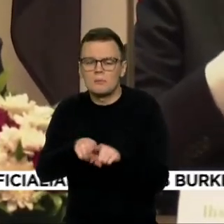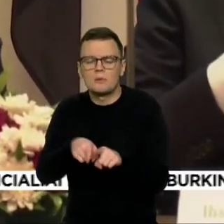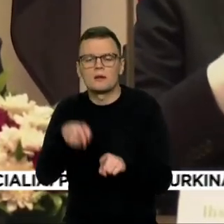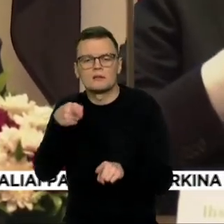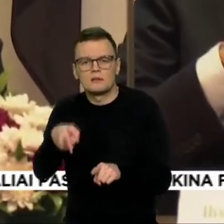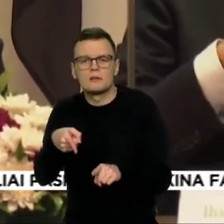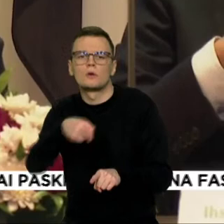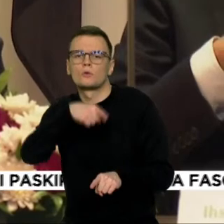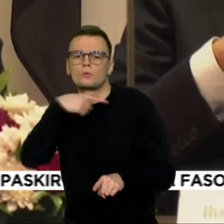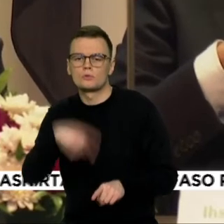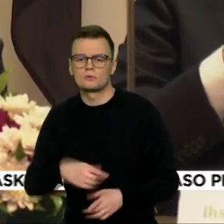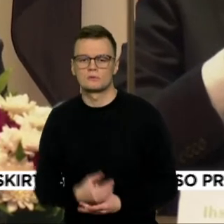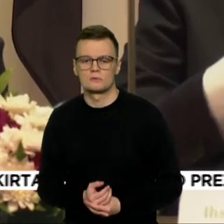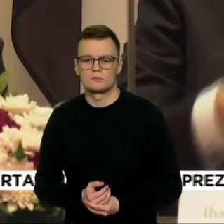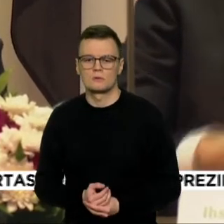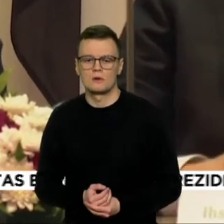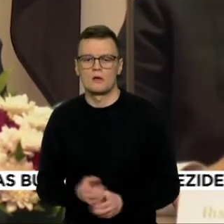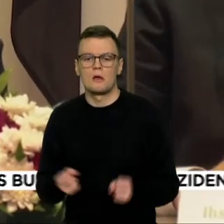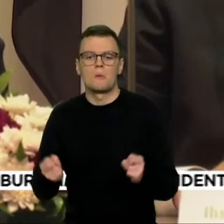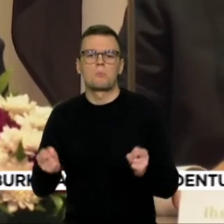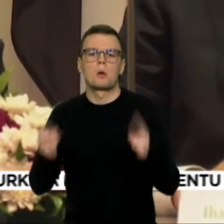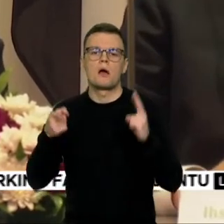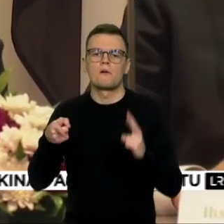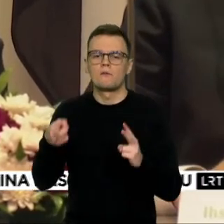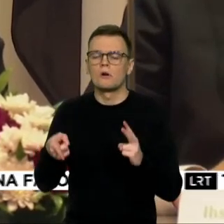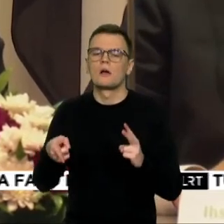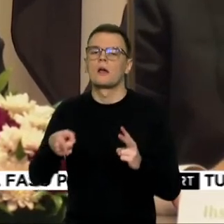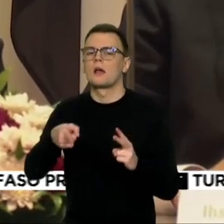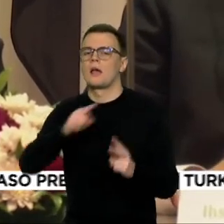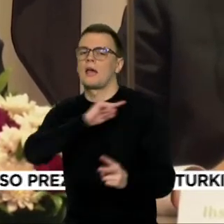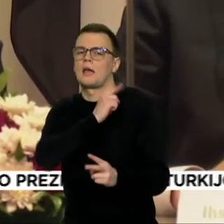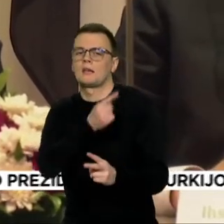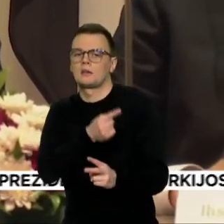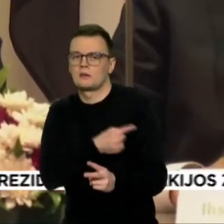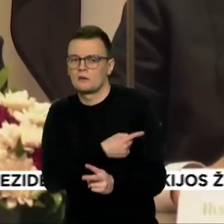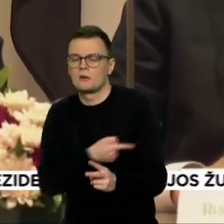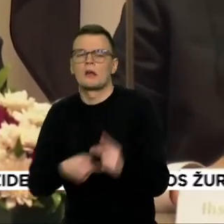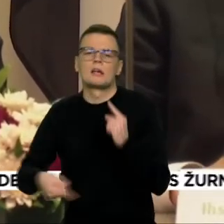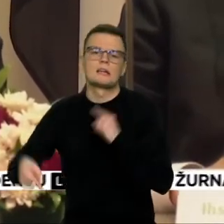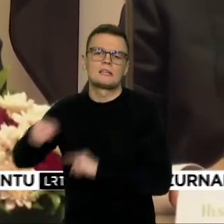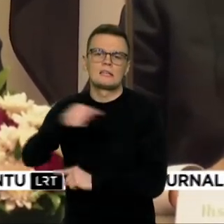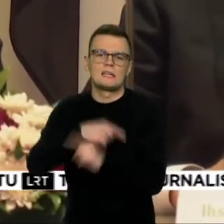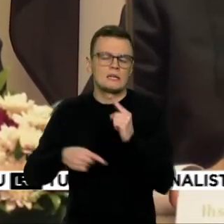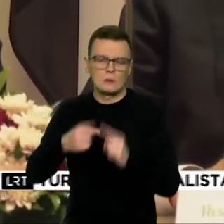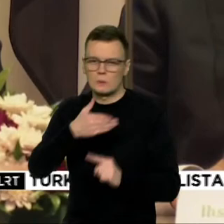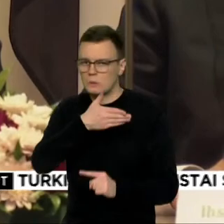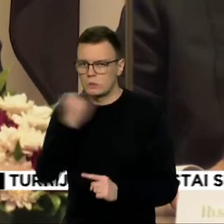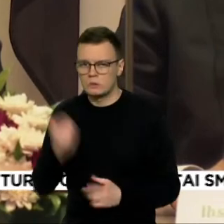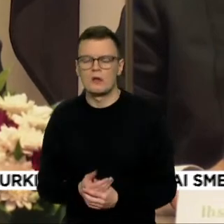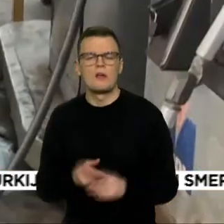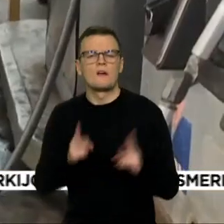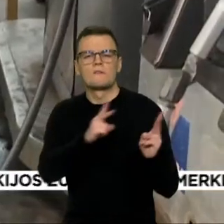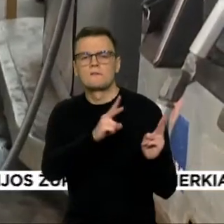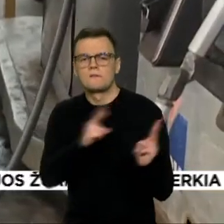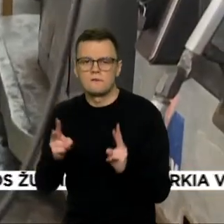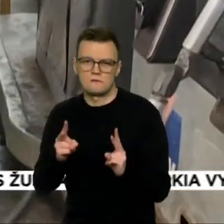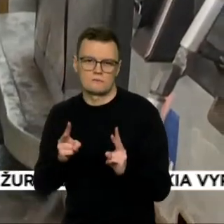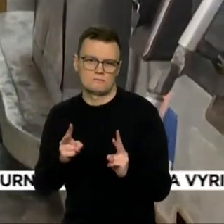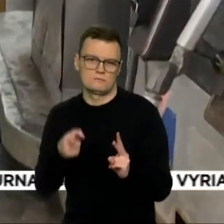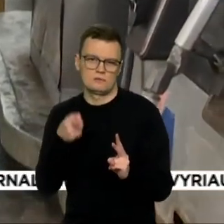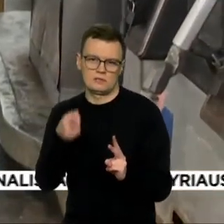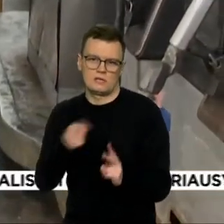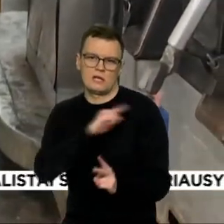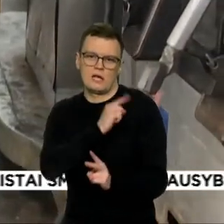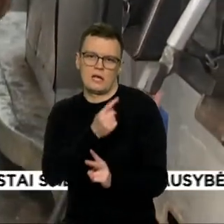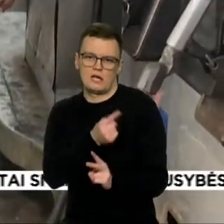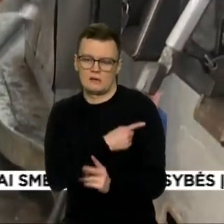Mes nekeliame pavojus energijos rinkoms, užtikriname energijos rinkų saugumą ir stabilumą. Junktinių